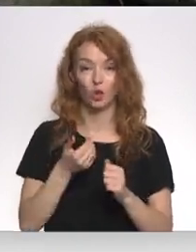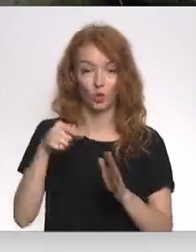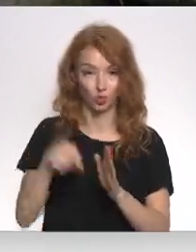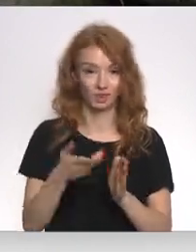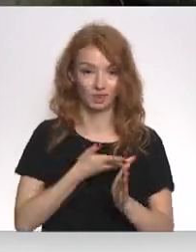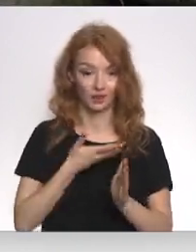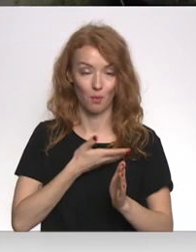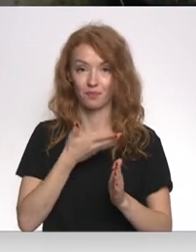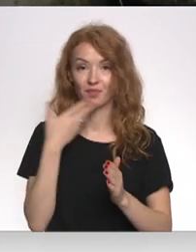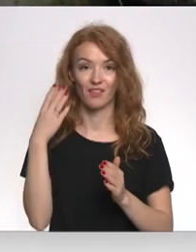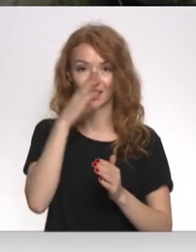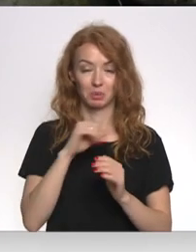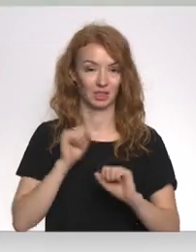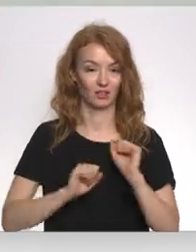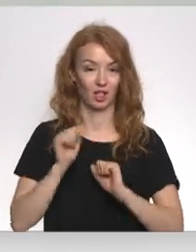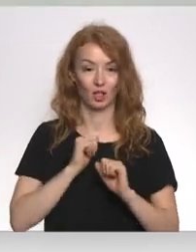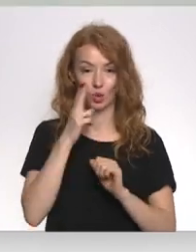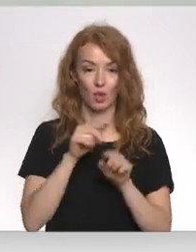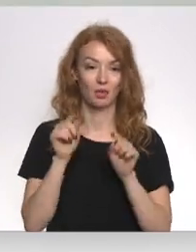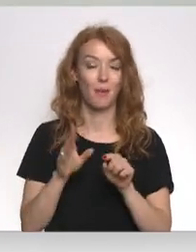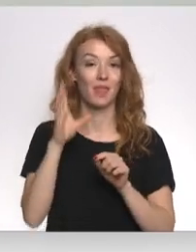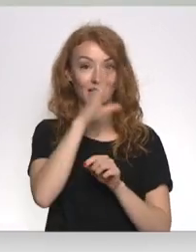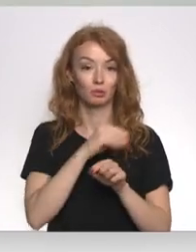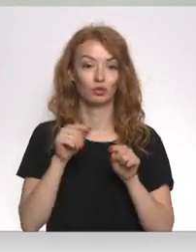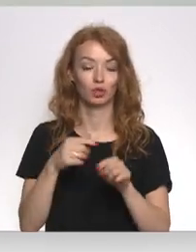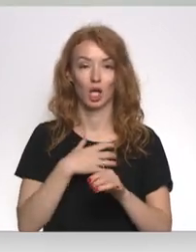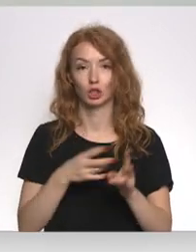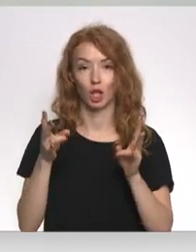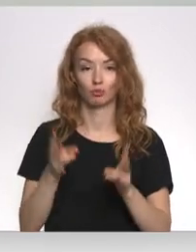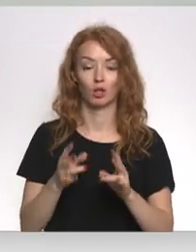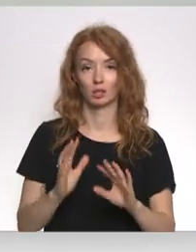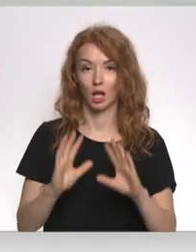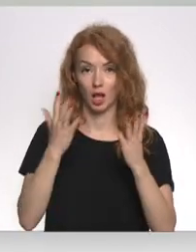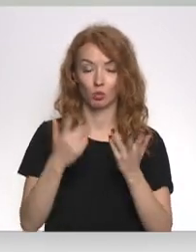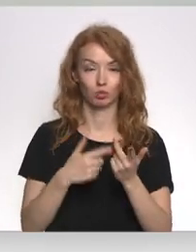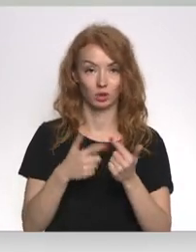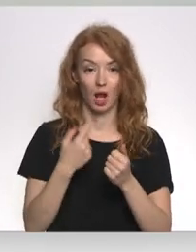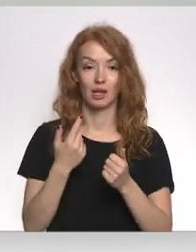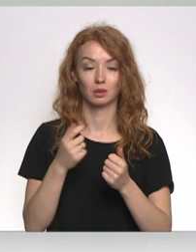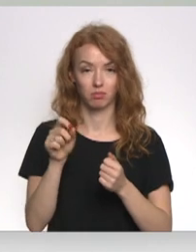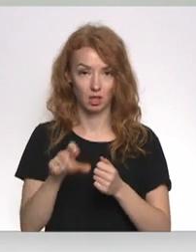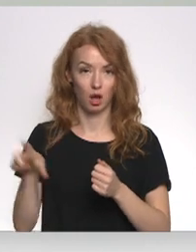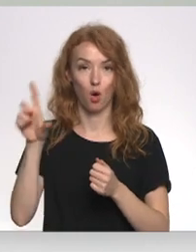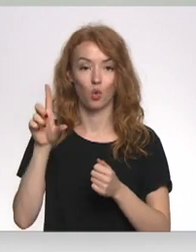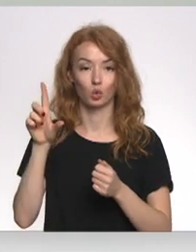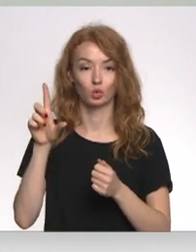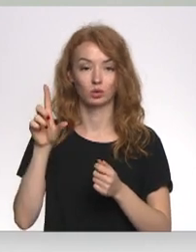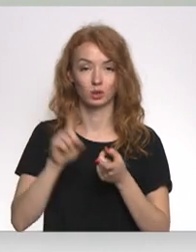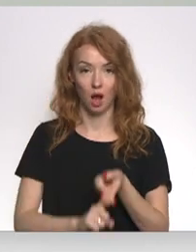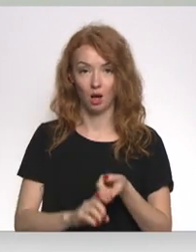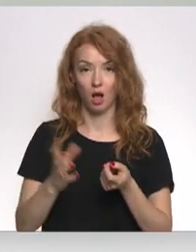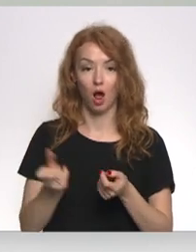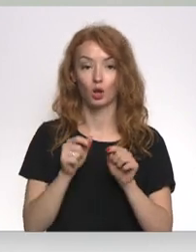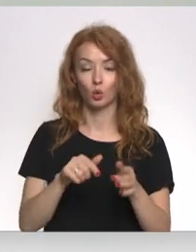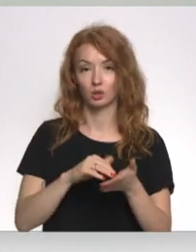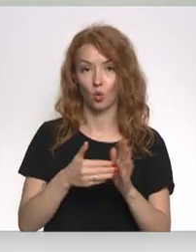respektīvi nav iespējams izvairīties no viņām. Iespējams šis te saslimšanas gadījuma skaits pieaugs sakarā ar to